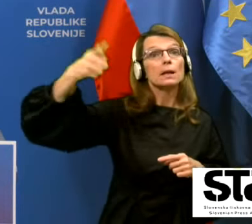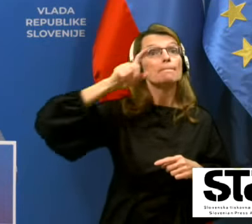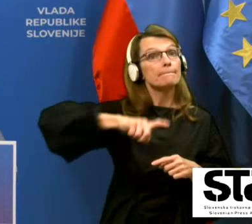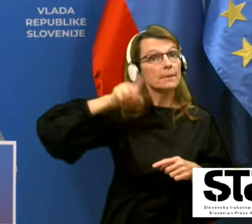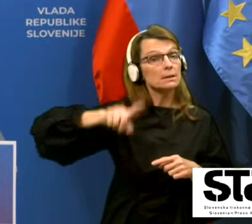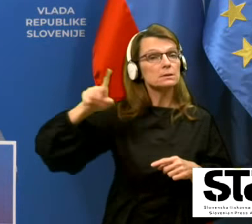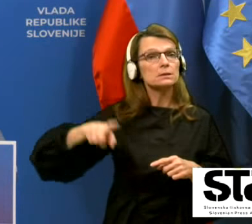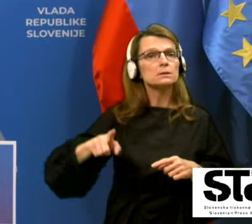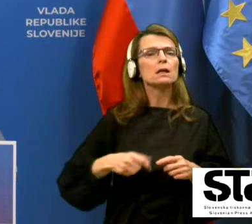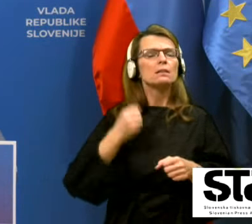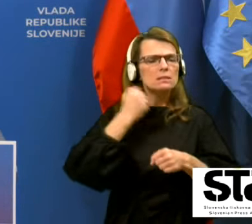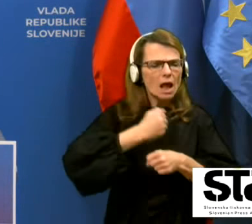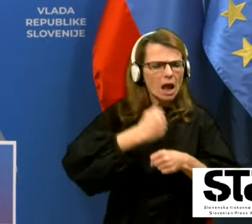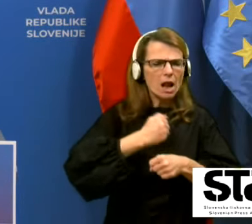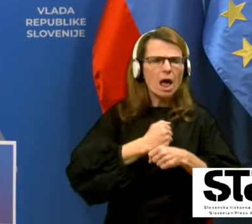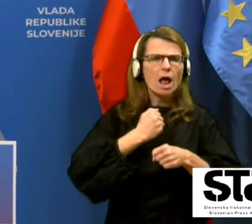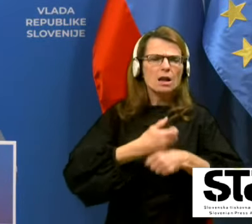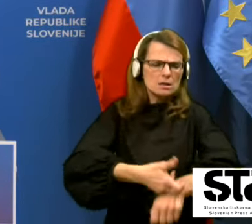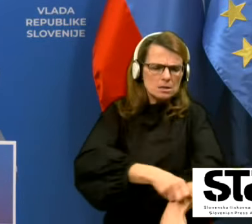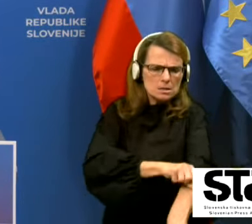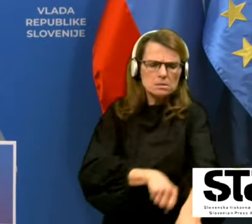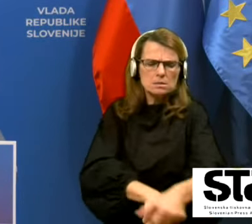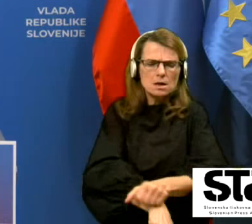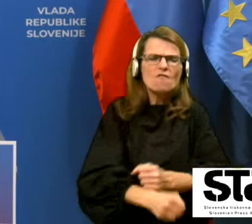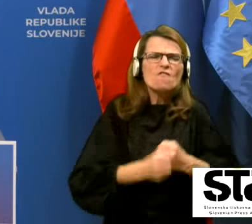garali, da bo to resnica.